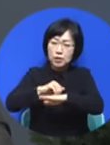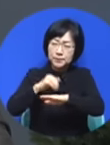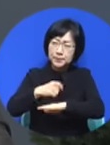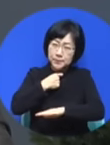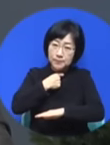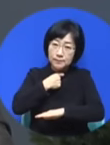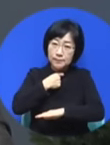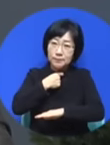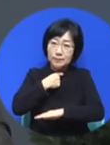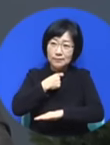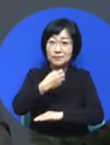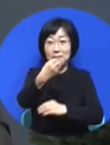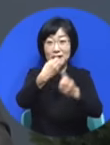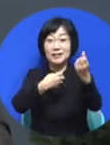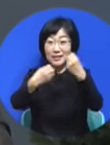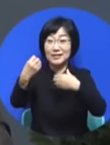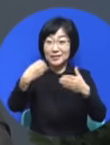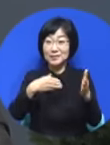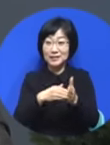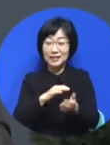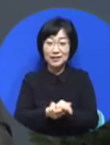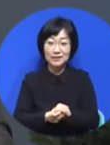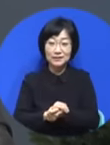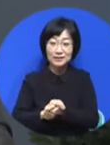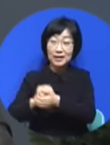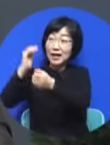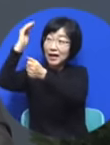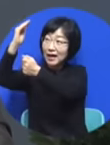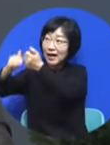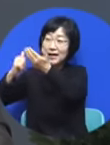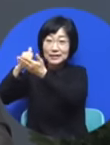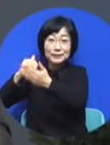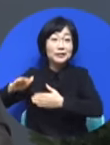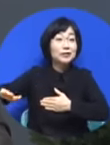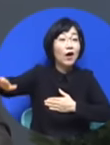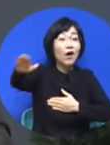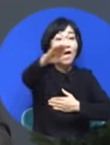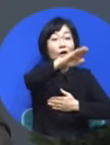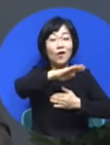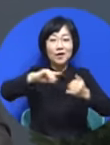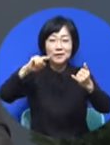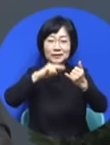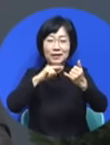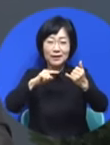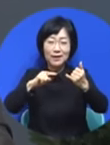하나님은 여러분에게 가장 좋은 것으로 지금부터 응답하실 겁니다.